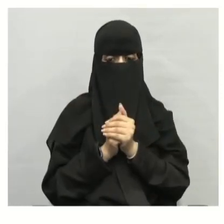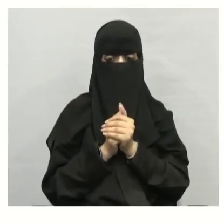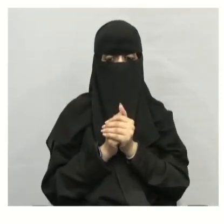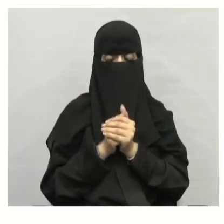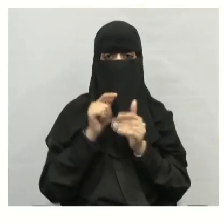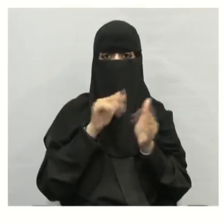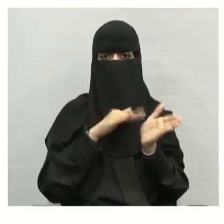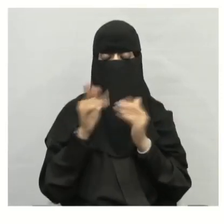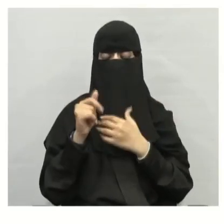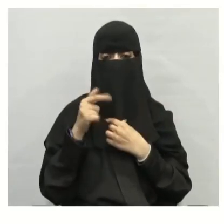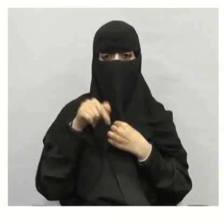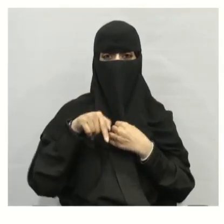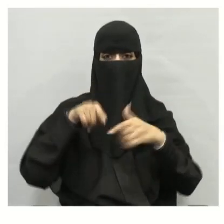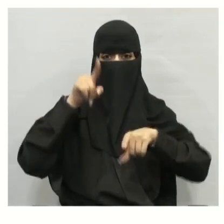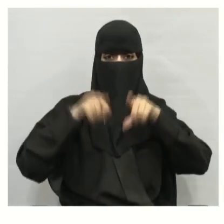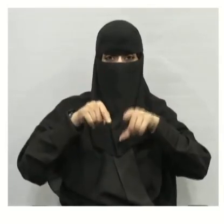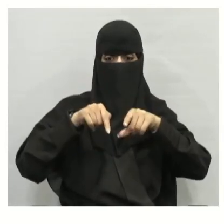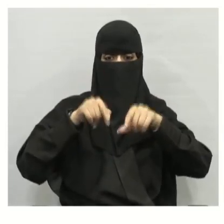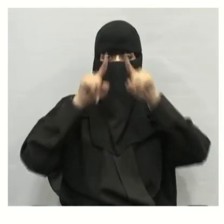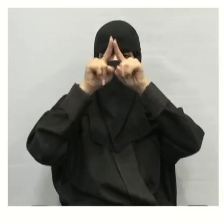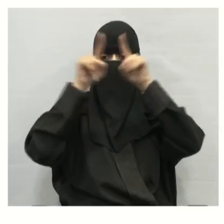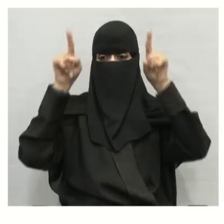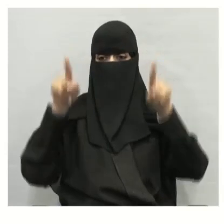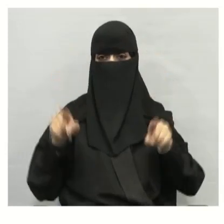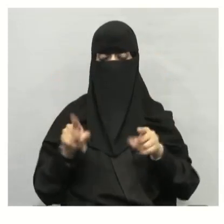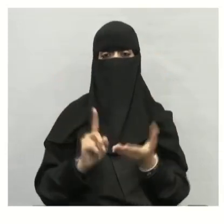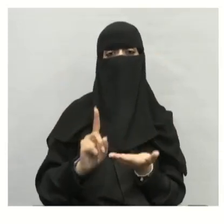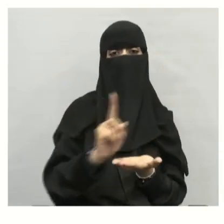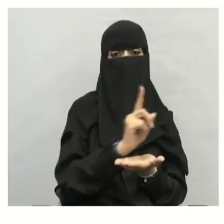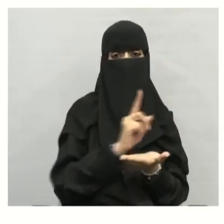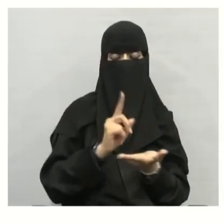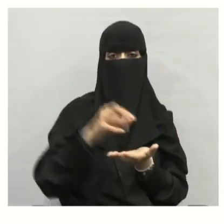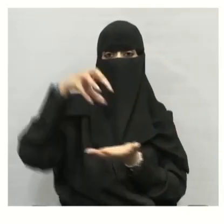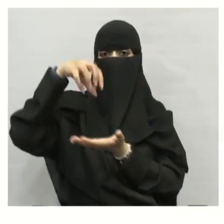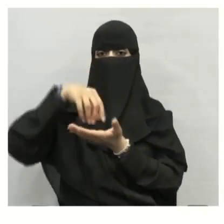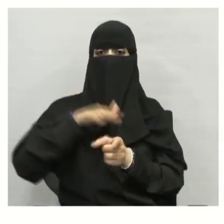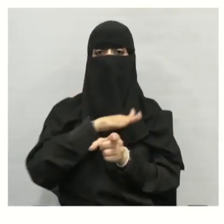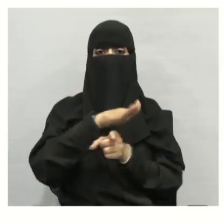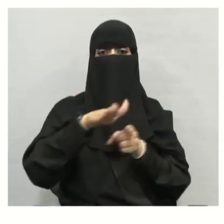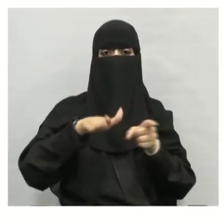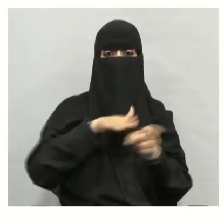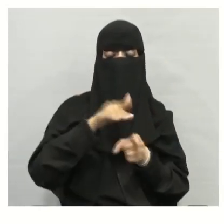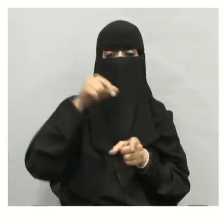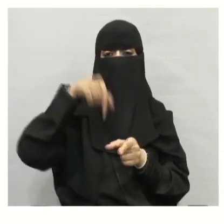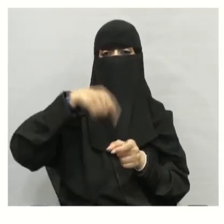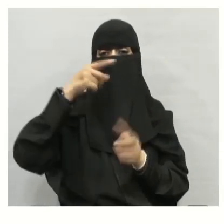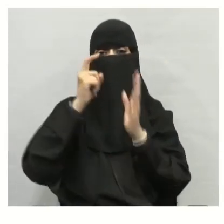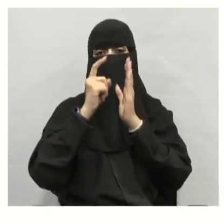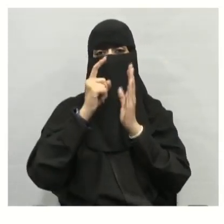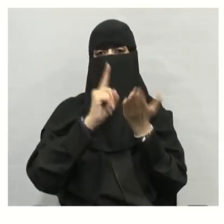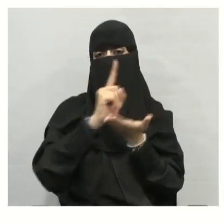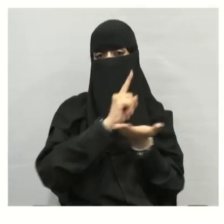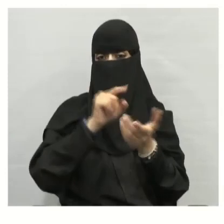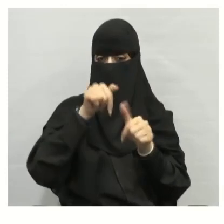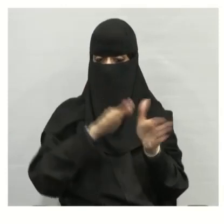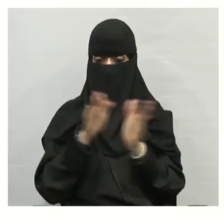ننتقل الآن للفرق بين الإطار البيئي والموطن البيئي الإطار البيئي لكل مخلوق في النظام البيئي دور